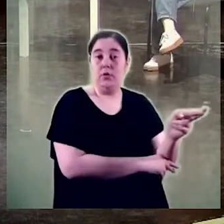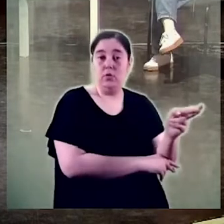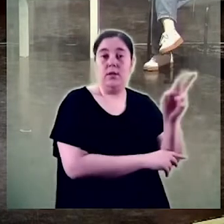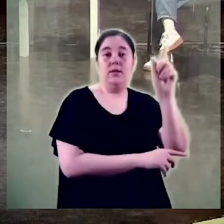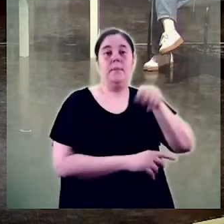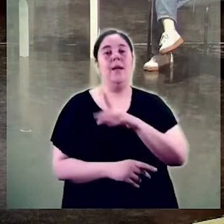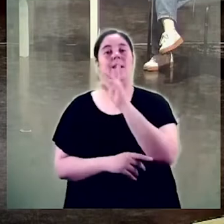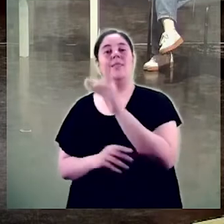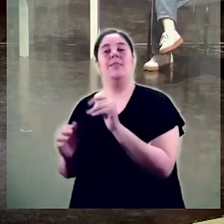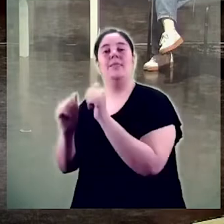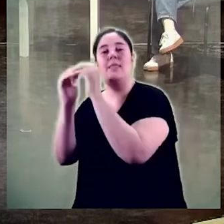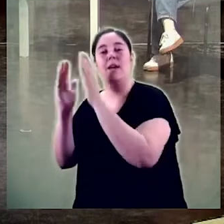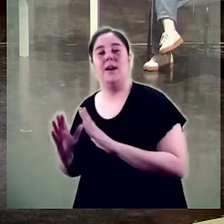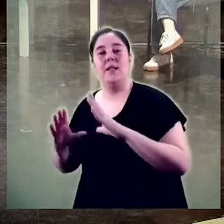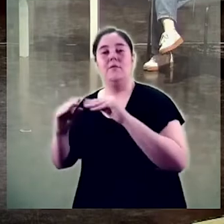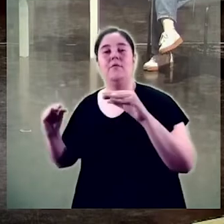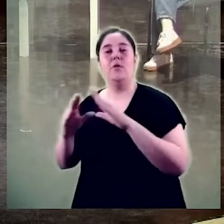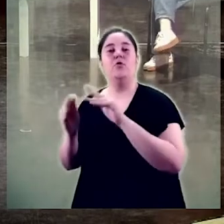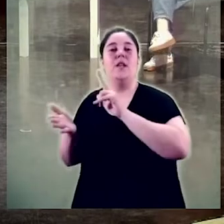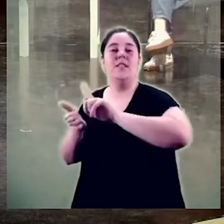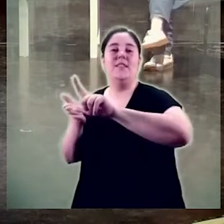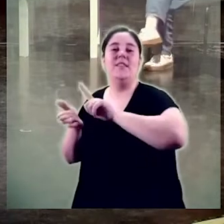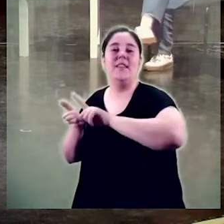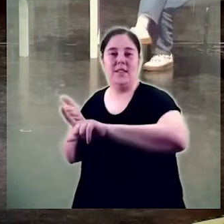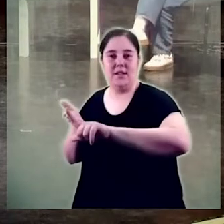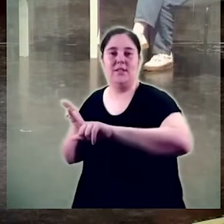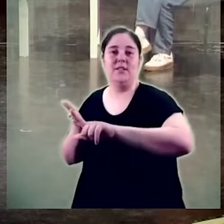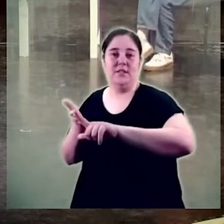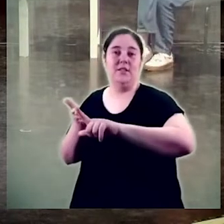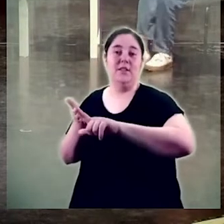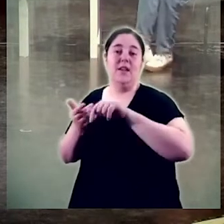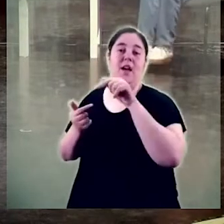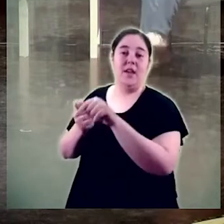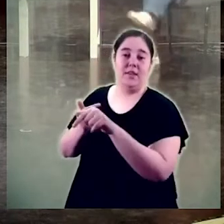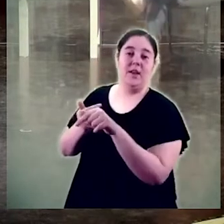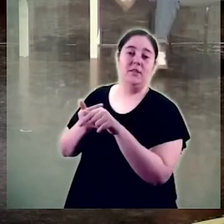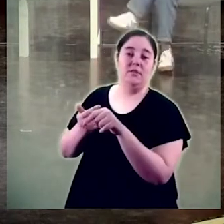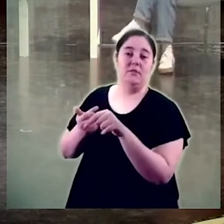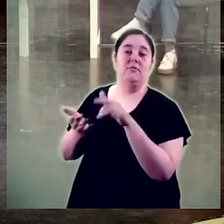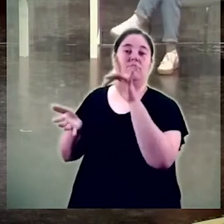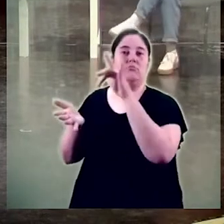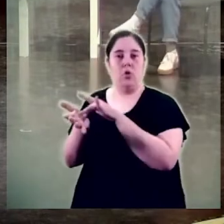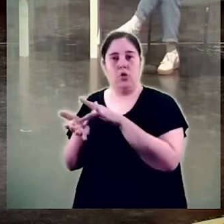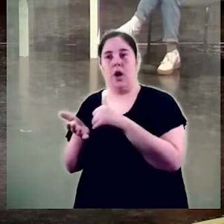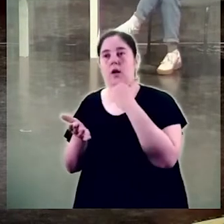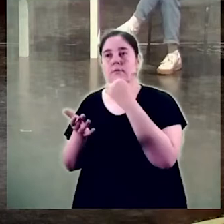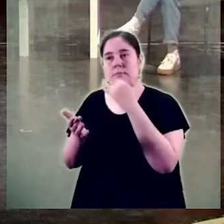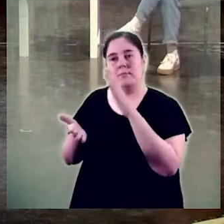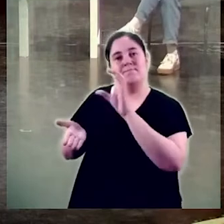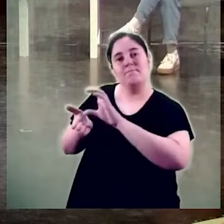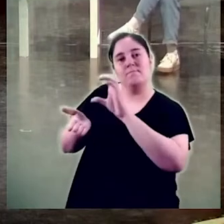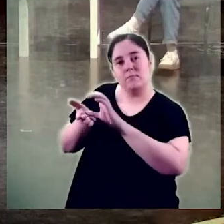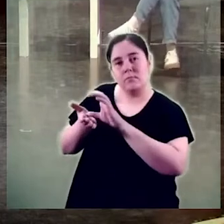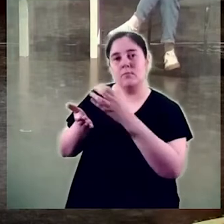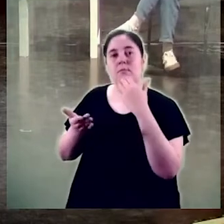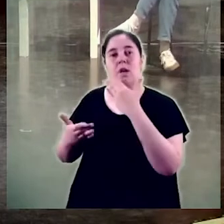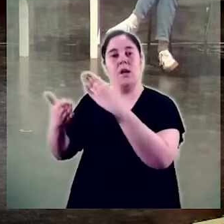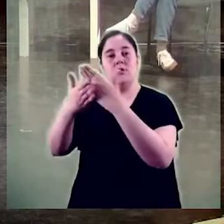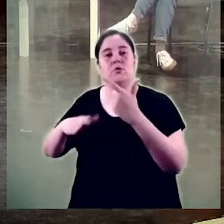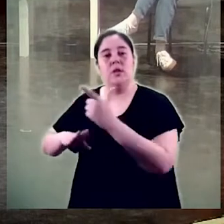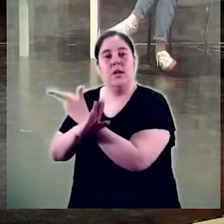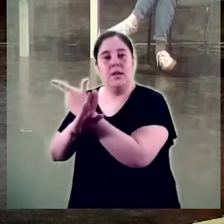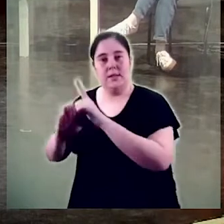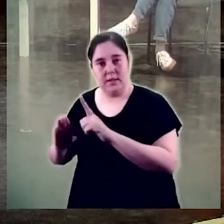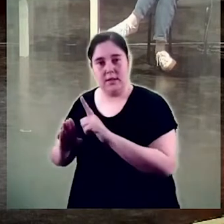la del deganat de la facultat de lletres on ja hi havia un minor en estudis de gènere que la directora de l'observatori